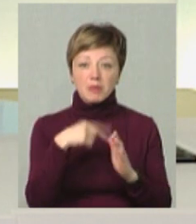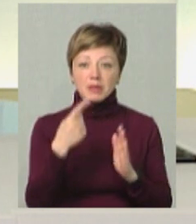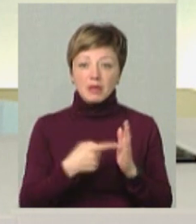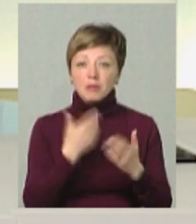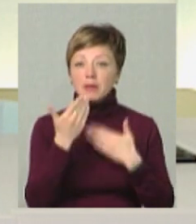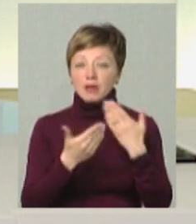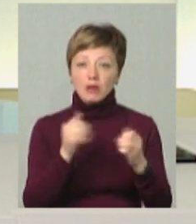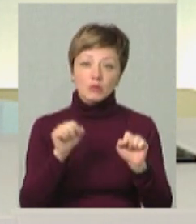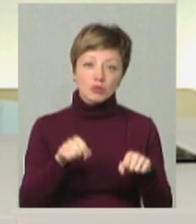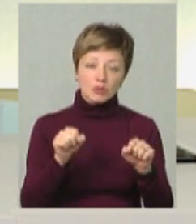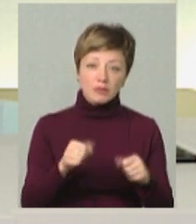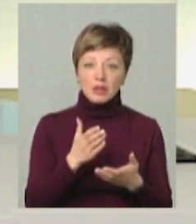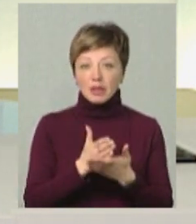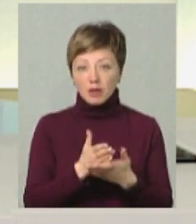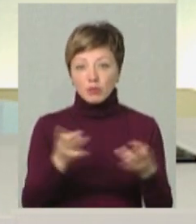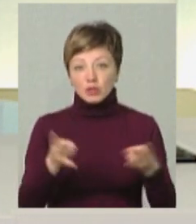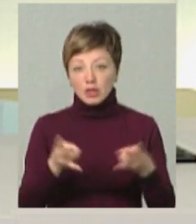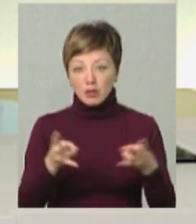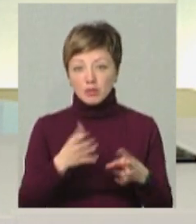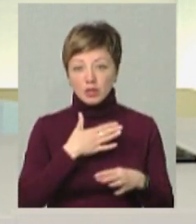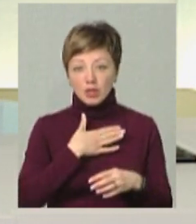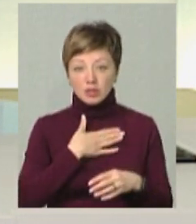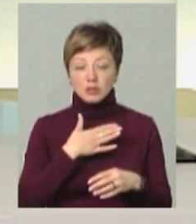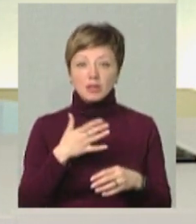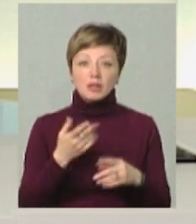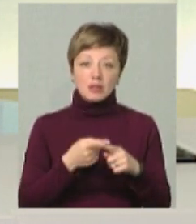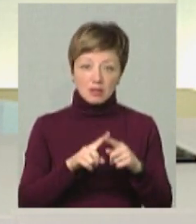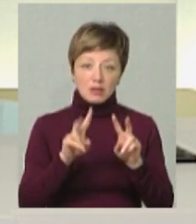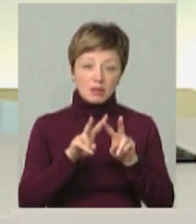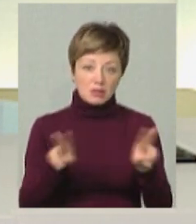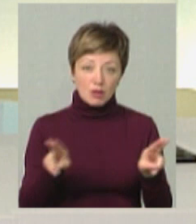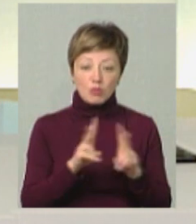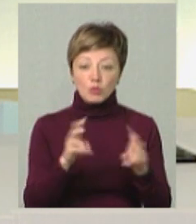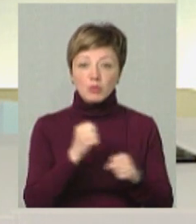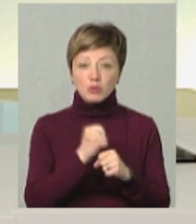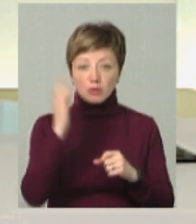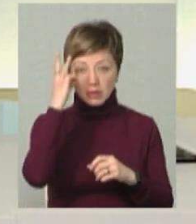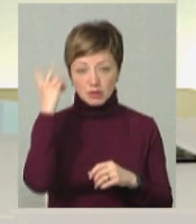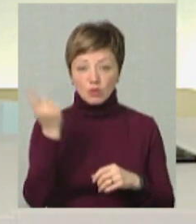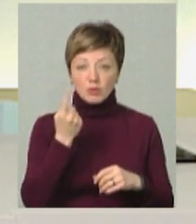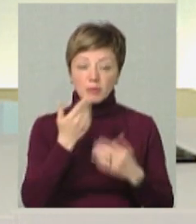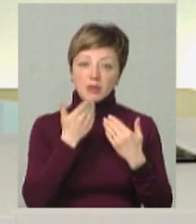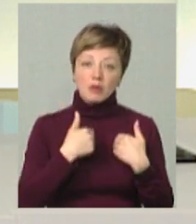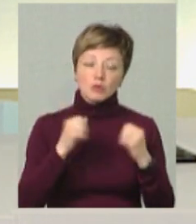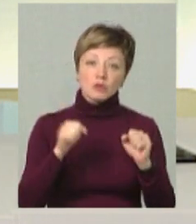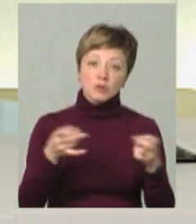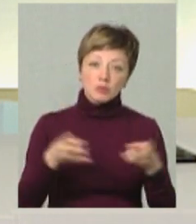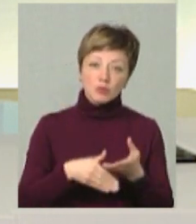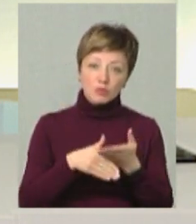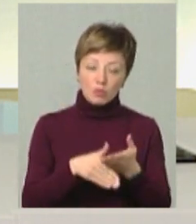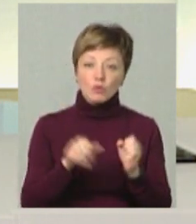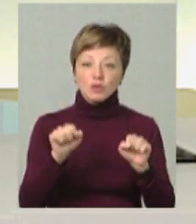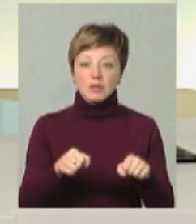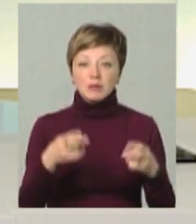питали, чи, можливо, якби, є, є потреба там наших підрядників, підрядники так само, ті, які працюють в Хмельницькій області, питали, чи, можливо, потрібна допомога,